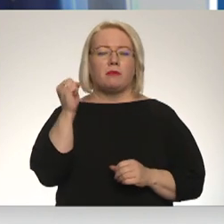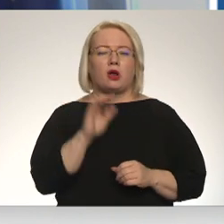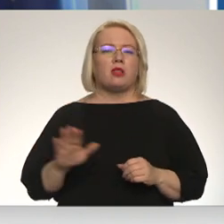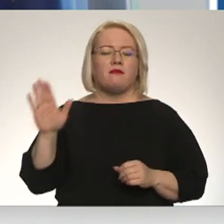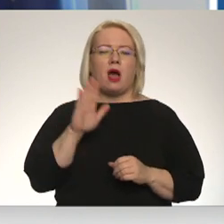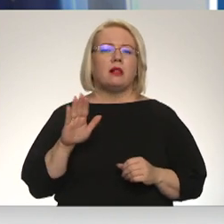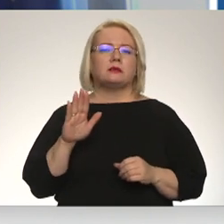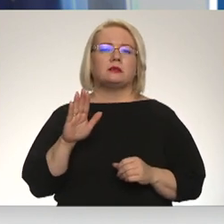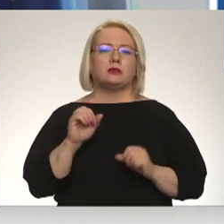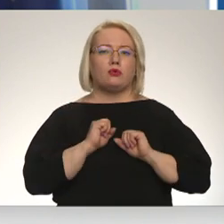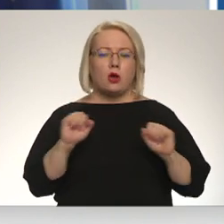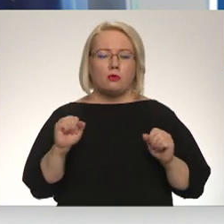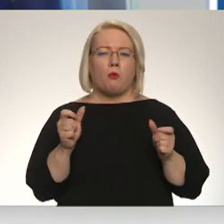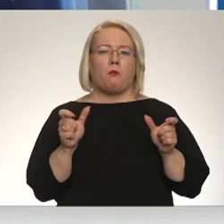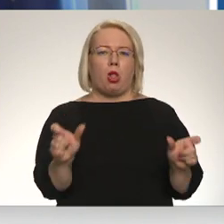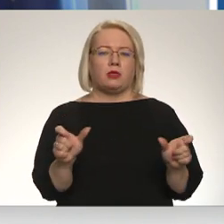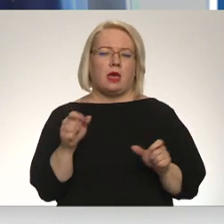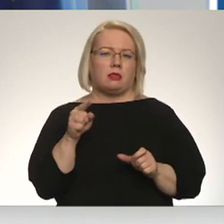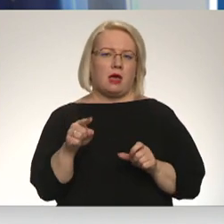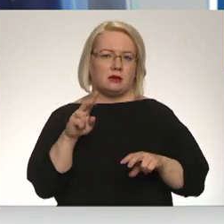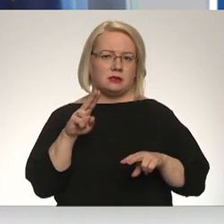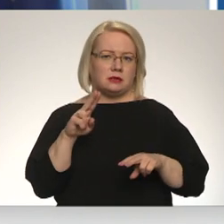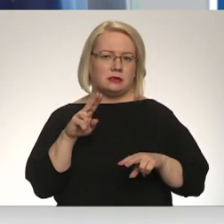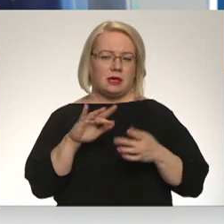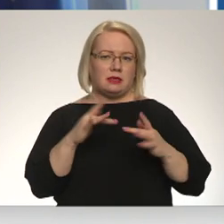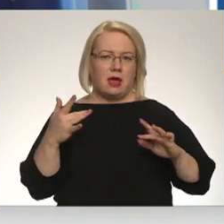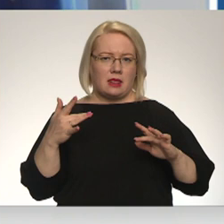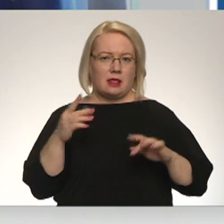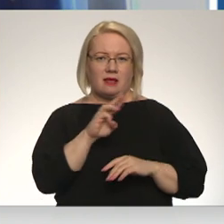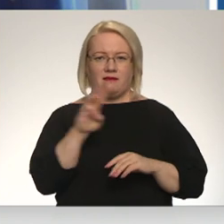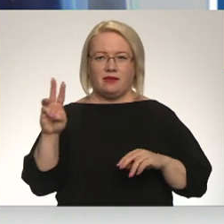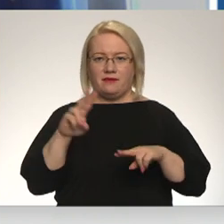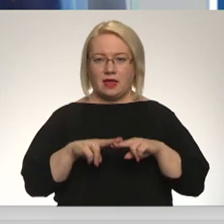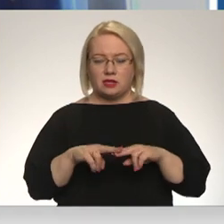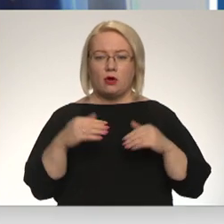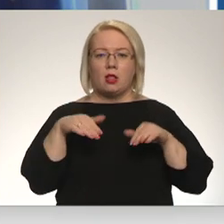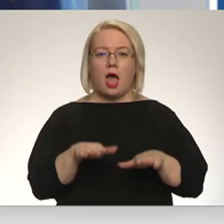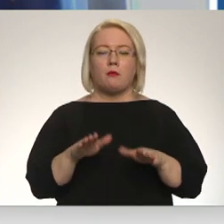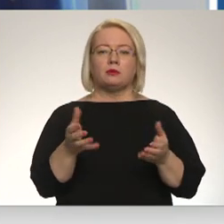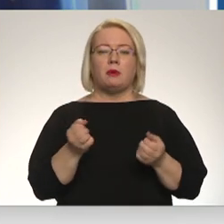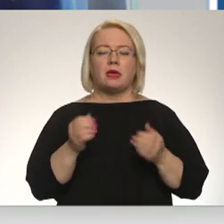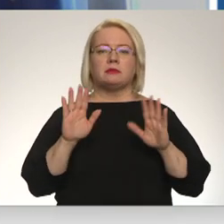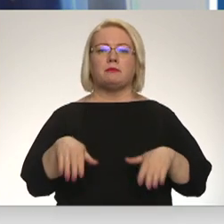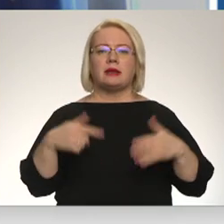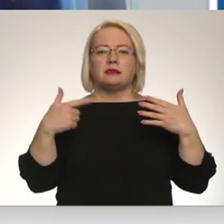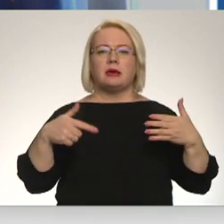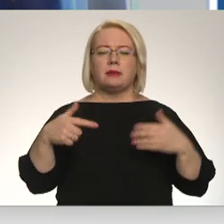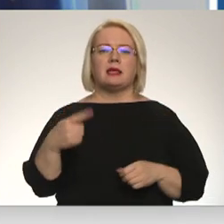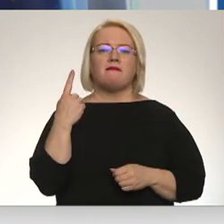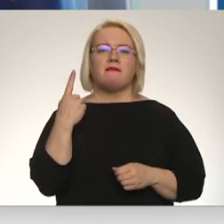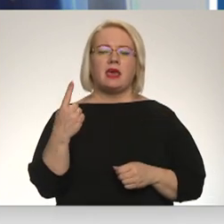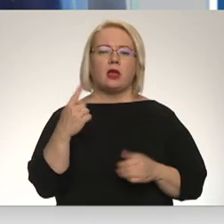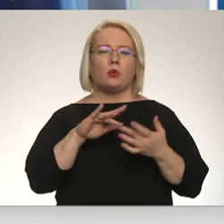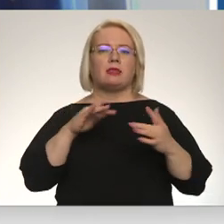bloķēt šādas interneta vietnes. Tātad šobrīd lēmums ir pieņēmts par 71 interneta